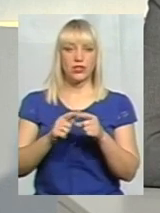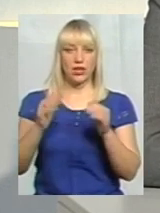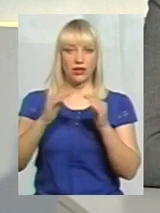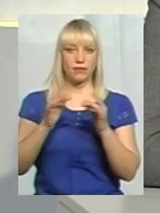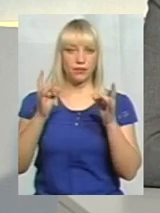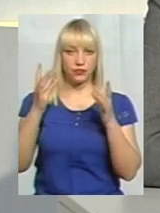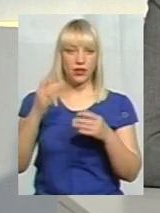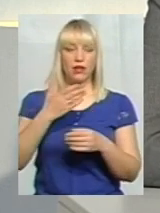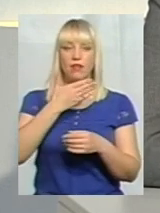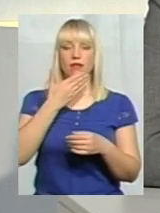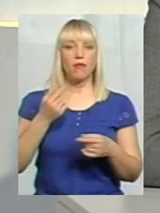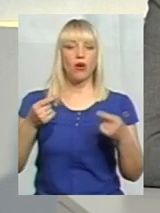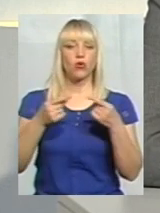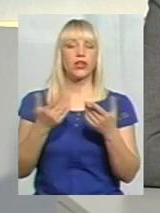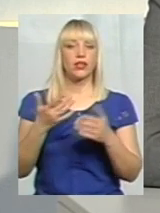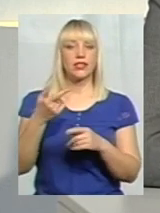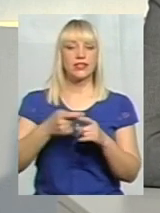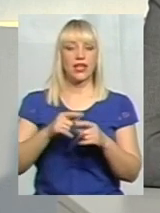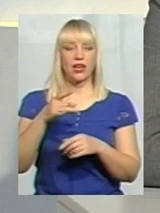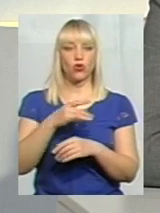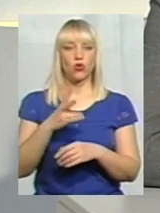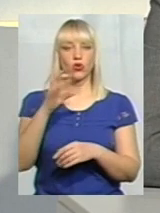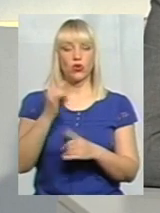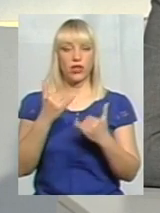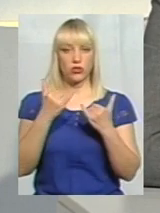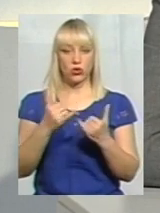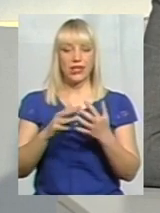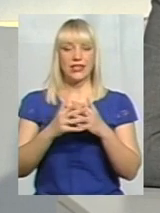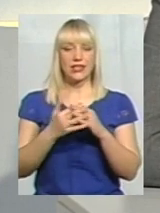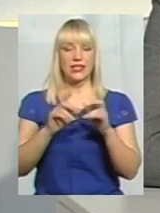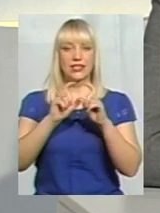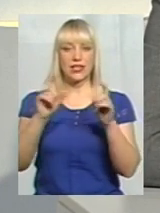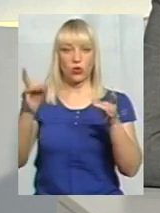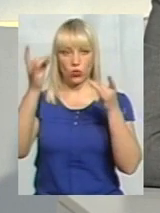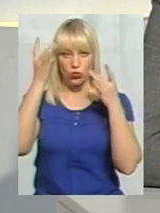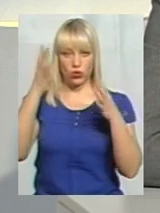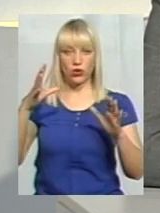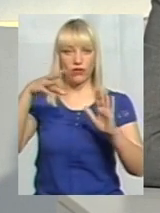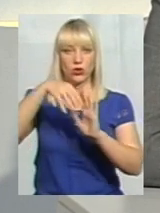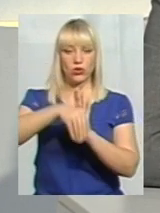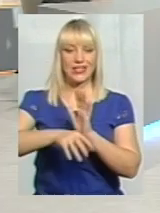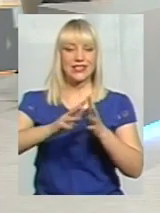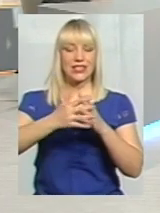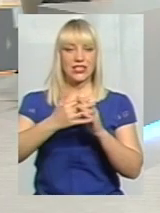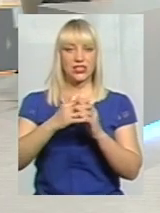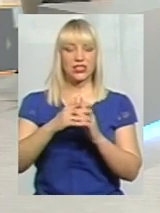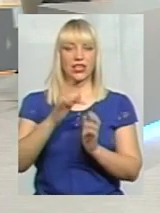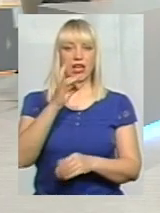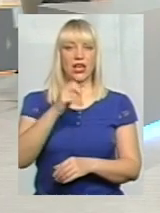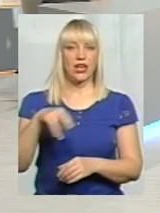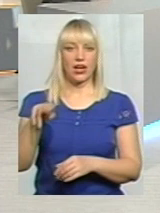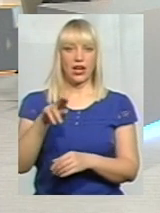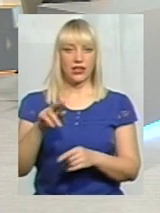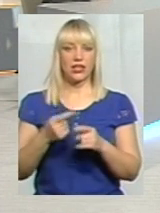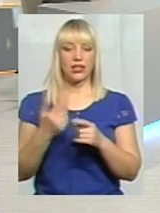немає конкретики, як і це район, але на сьогодні сільські заклади культури відносяться до сільських і селищних рад. Саме їх